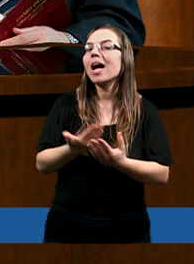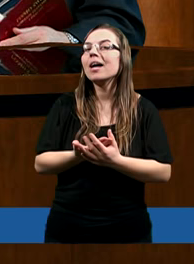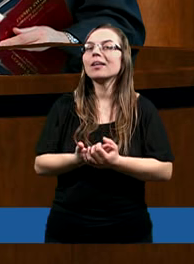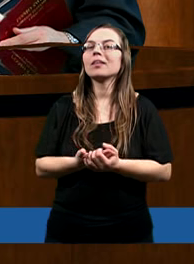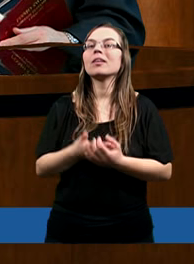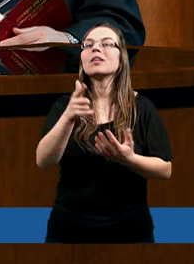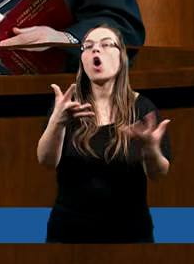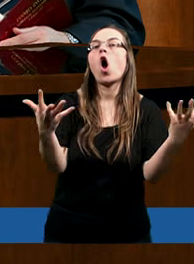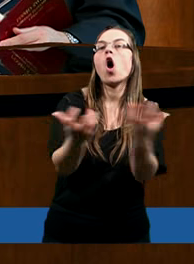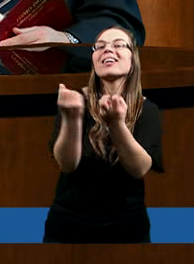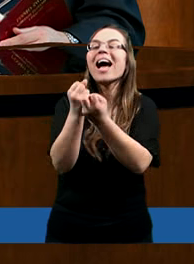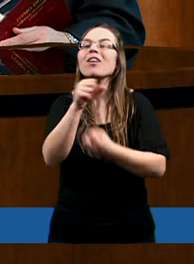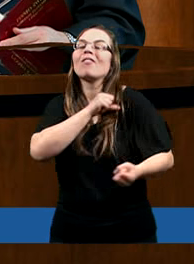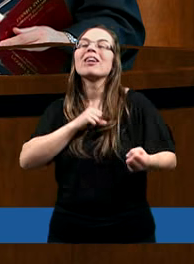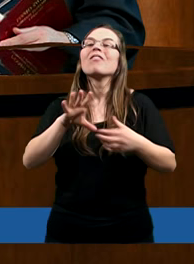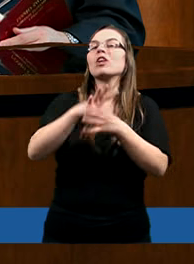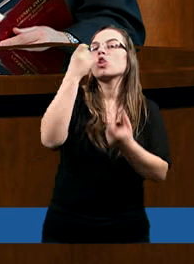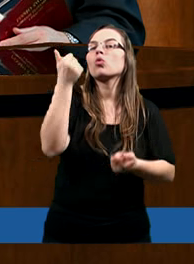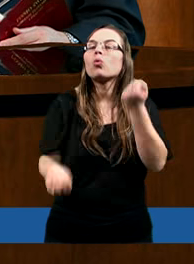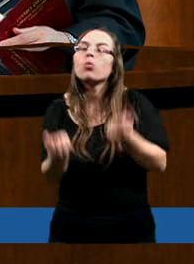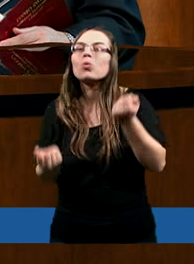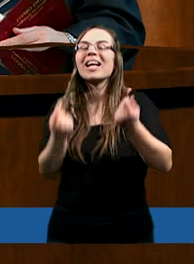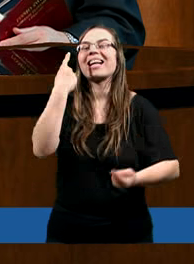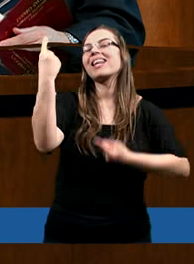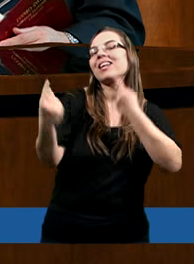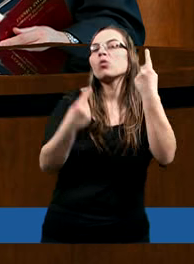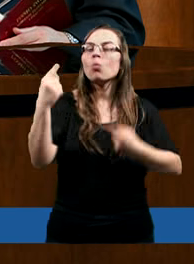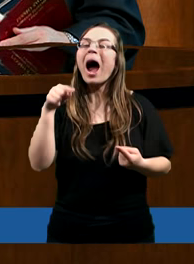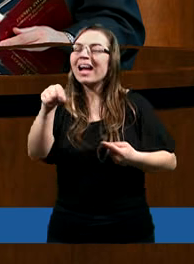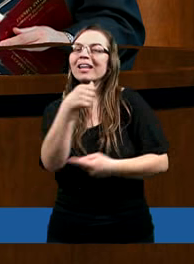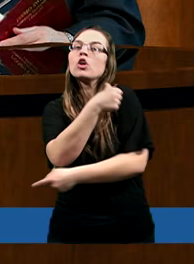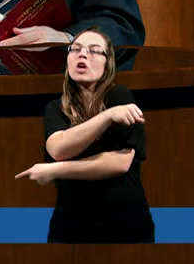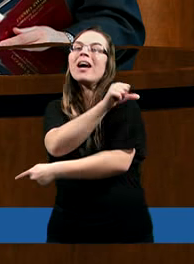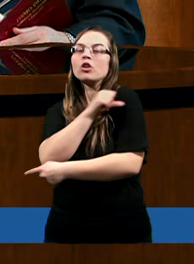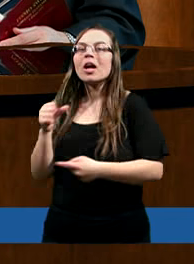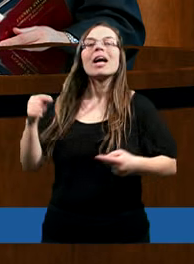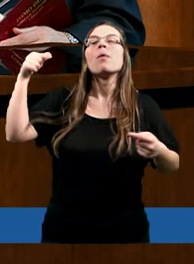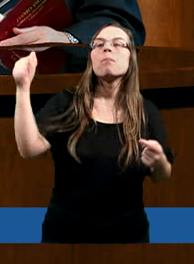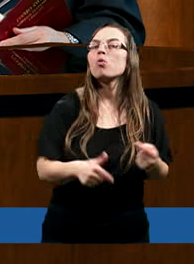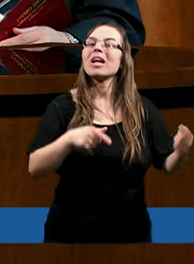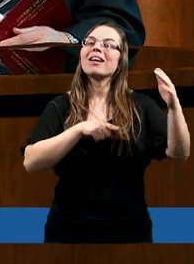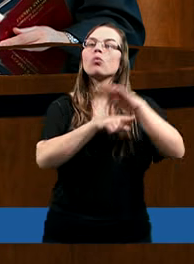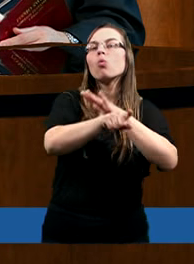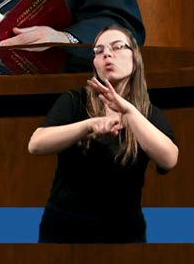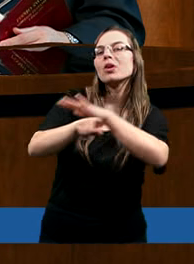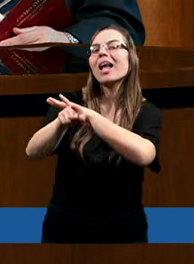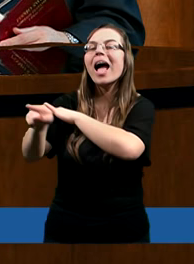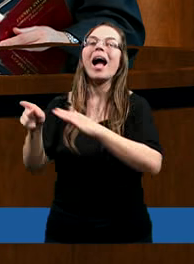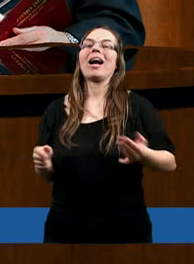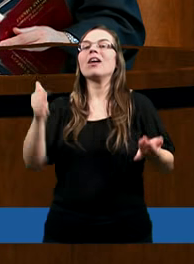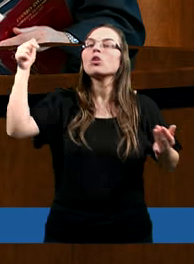Oni znajdowali się w takiej trudnej sytuacji wtedy chrześcijanie. Po prostu musieli uciekać.